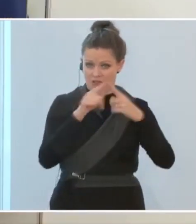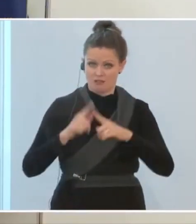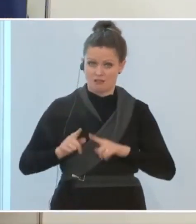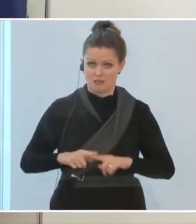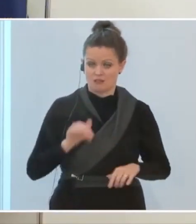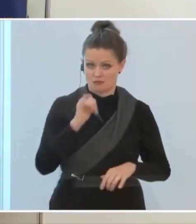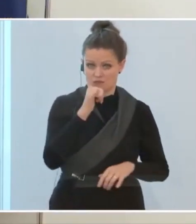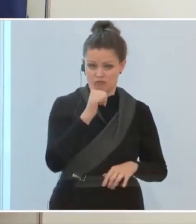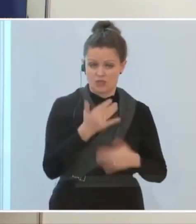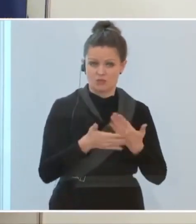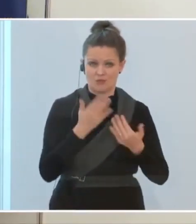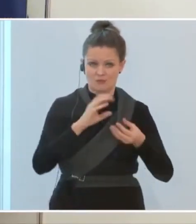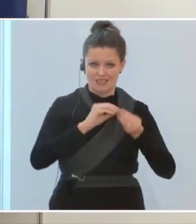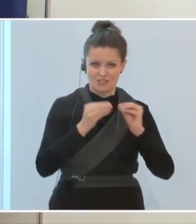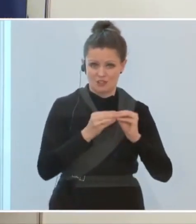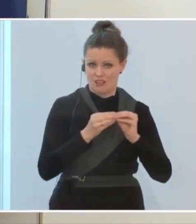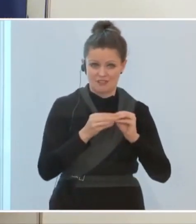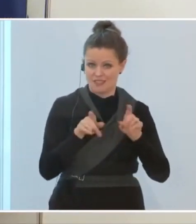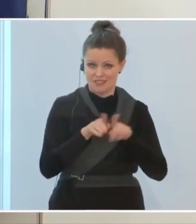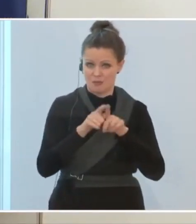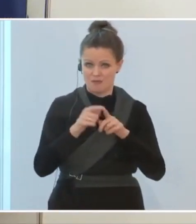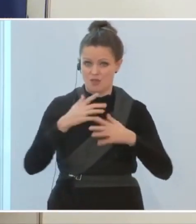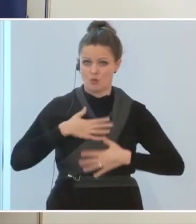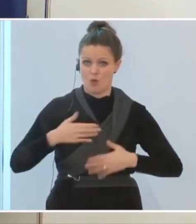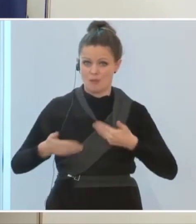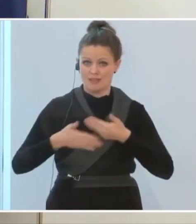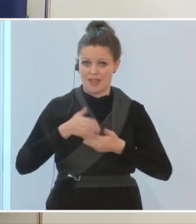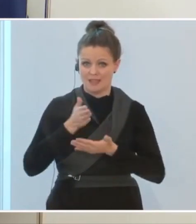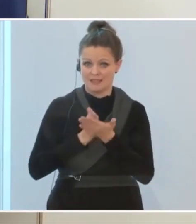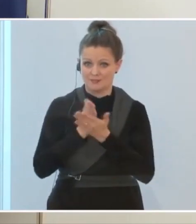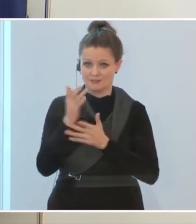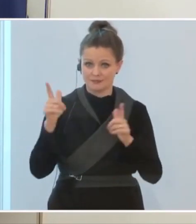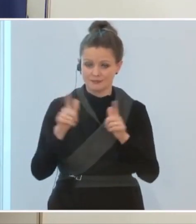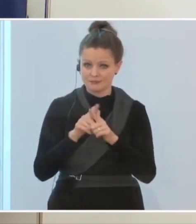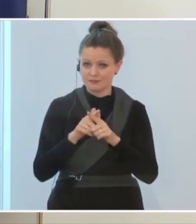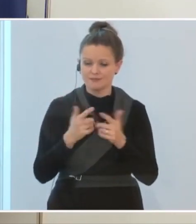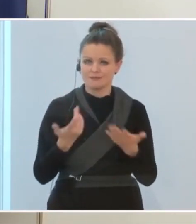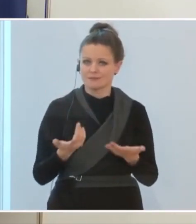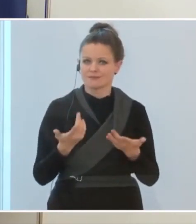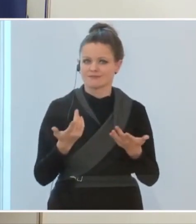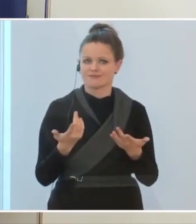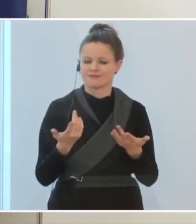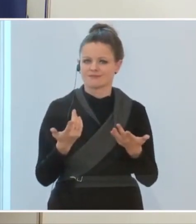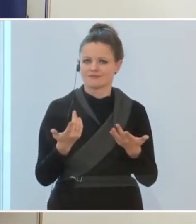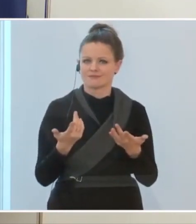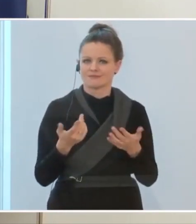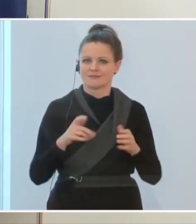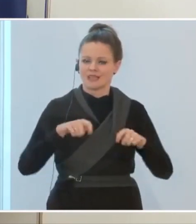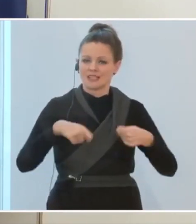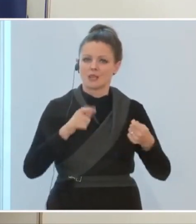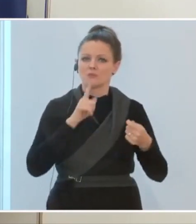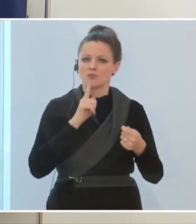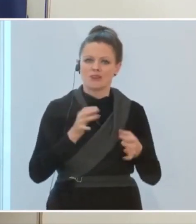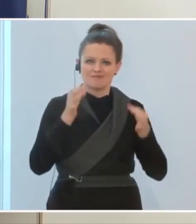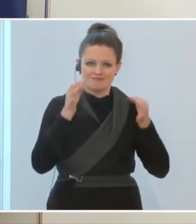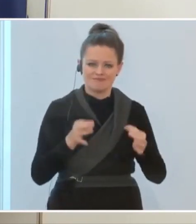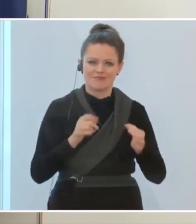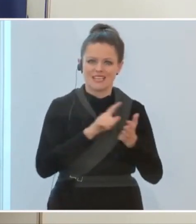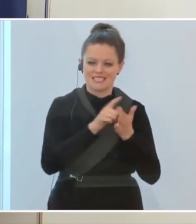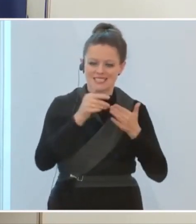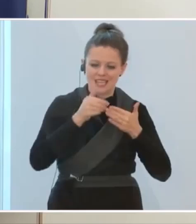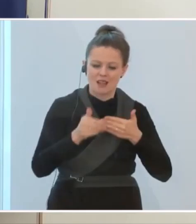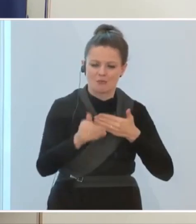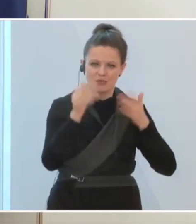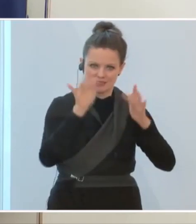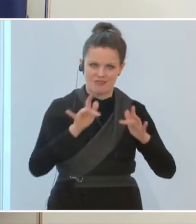Das betrifft die Geschäfte genauso wie die körpernahen Dienstleister. Der Punkt ist nur, wir haben nur noch eine beschränkte Zeit bis Weihnachten